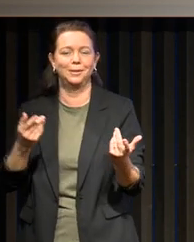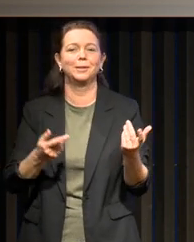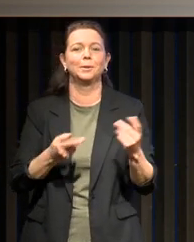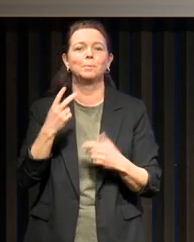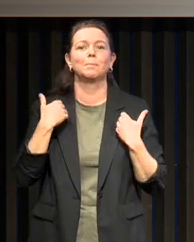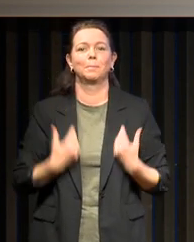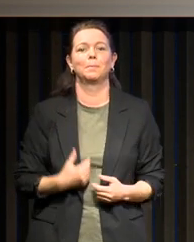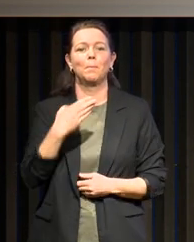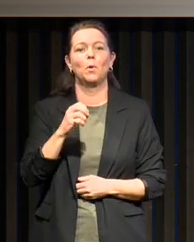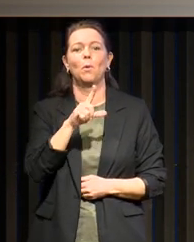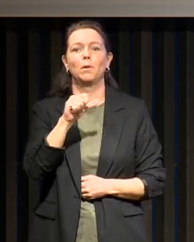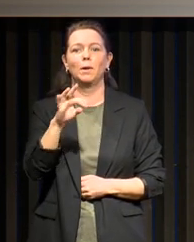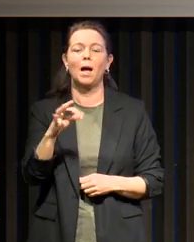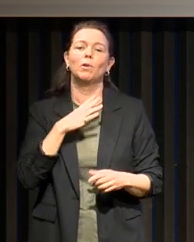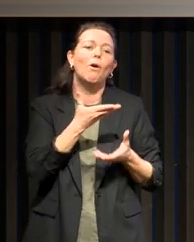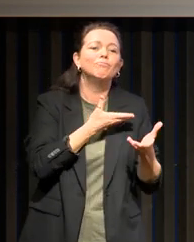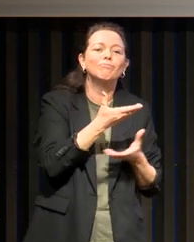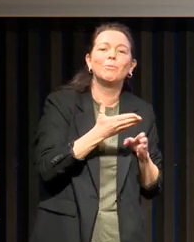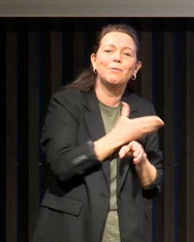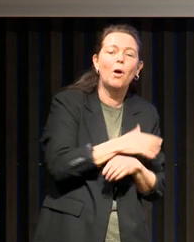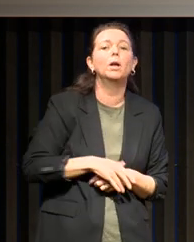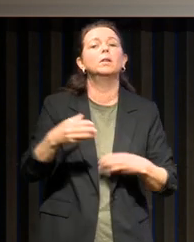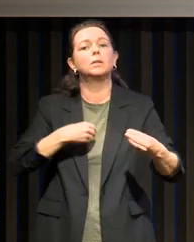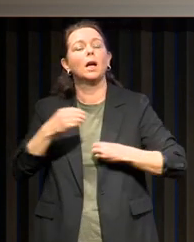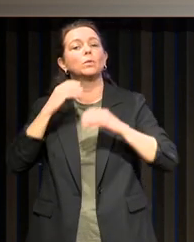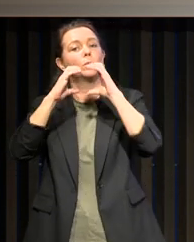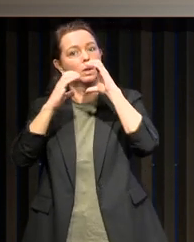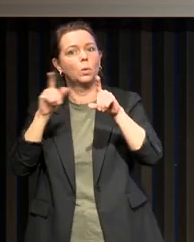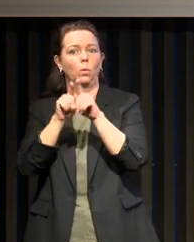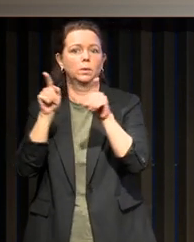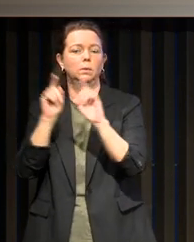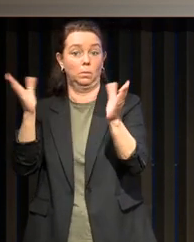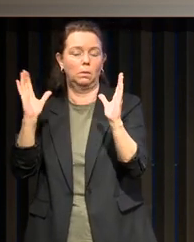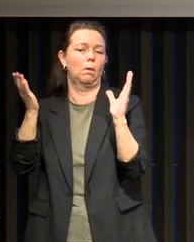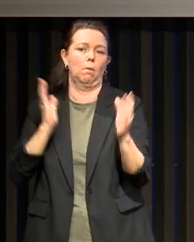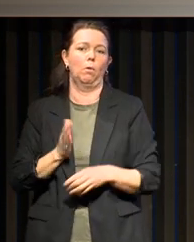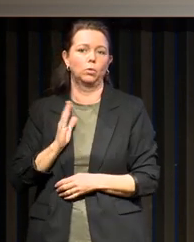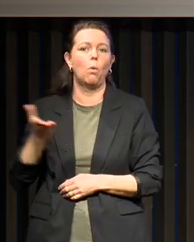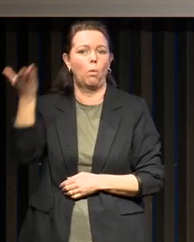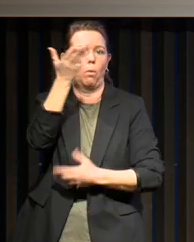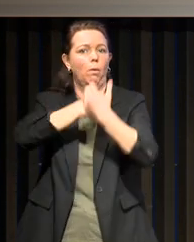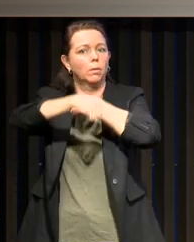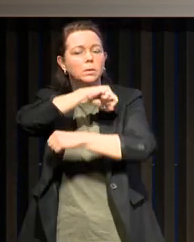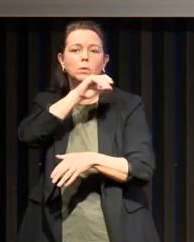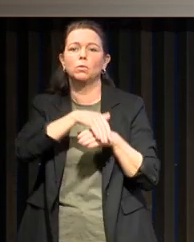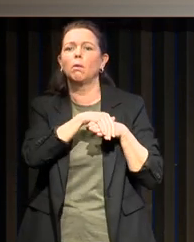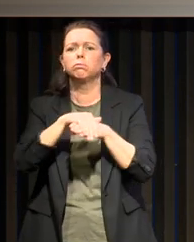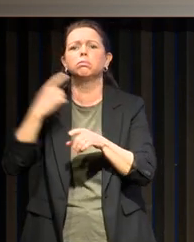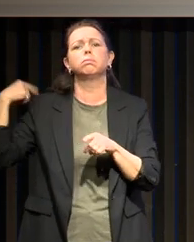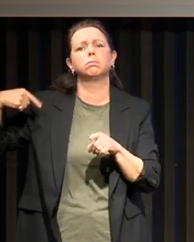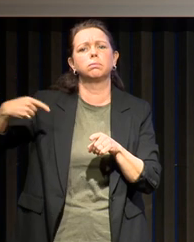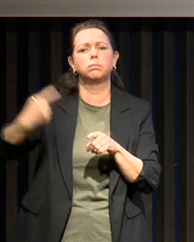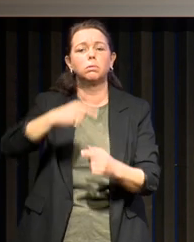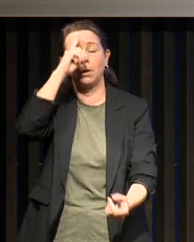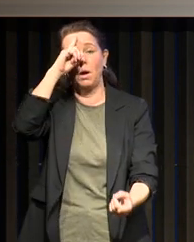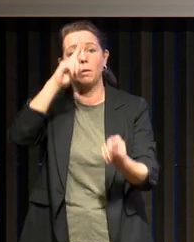Mathilde MOLA pour les échanges préalables et puis la direction de la communication du CHU de Bordeaux pour organiser ses journées, ses soirées autour